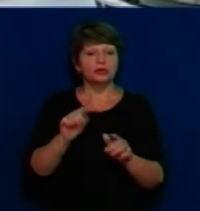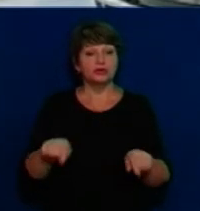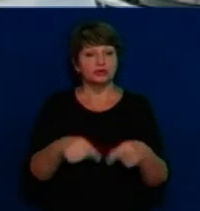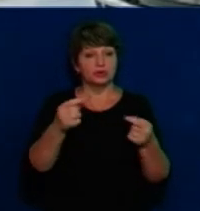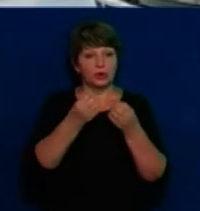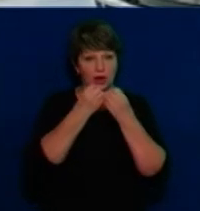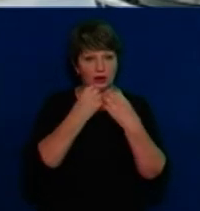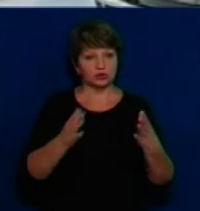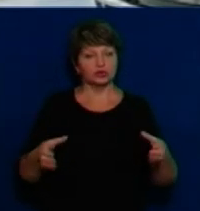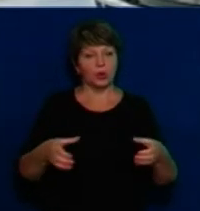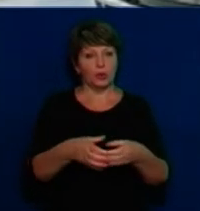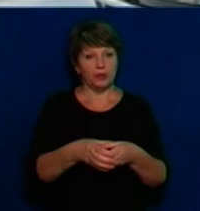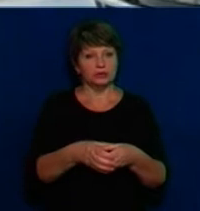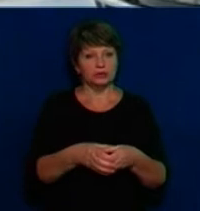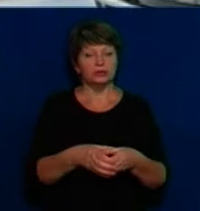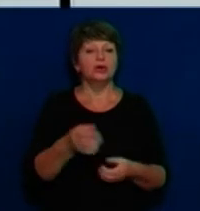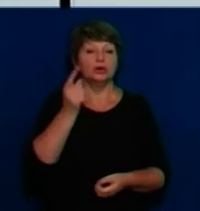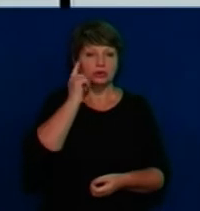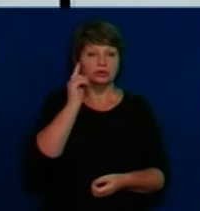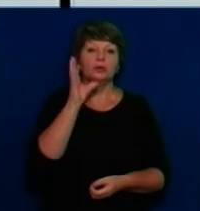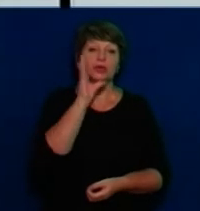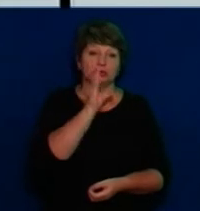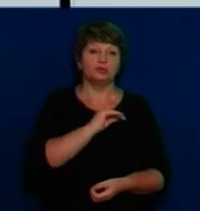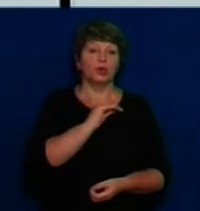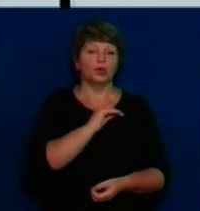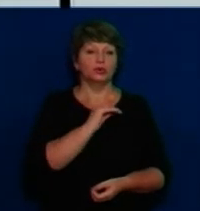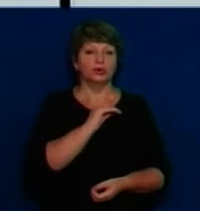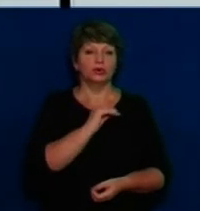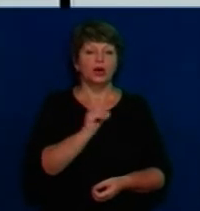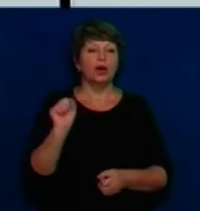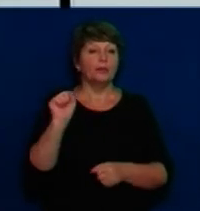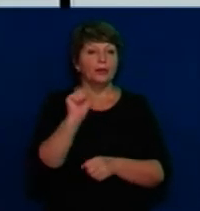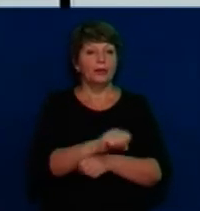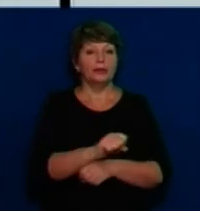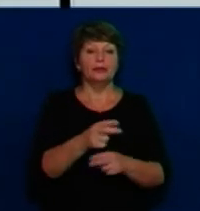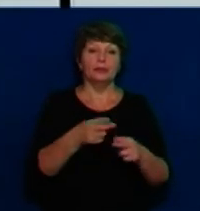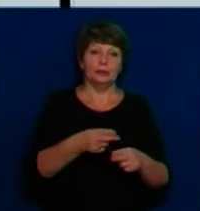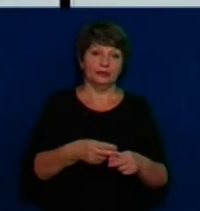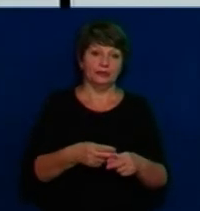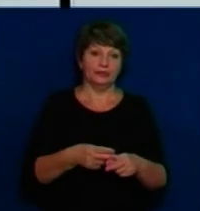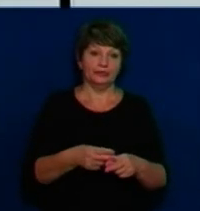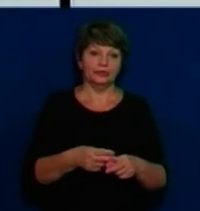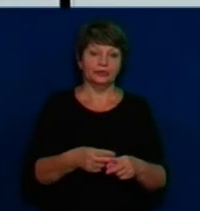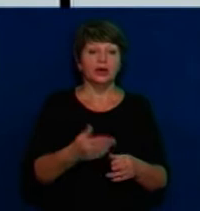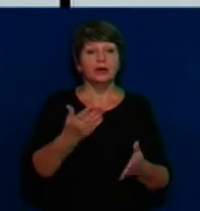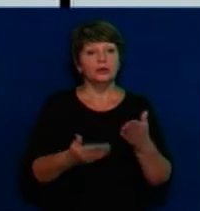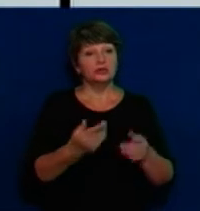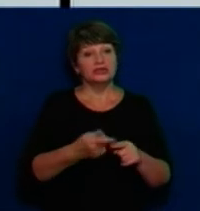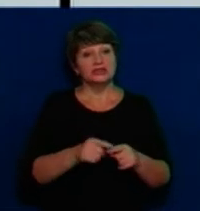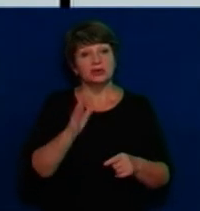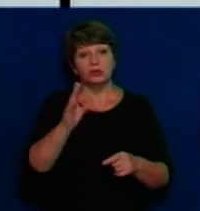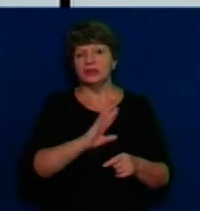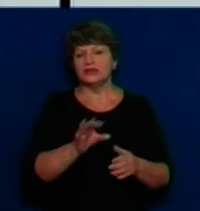команду, я думаю, вони зможуть, ну, подолати перешкоди. Може, це буде не зразу, але,